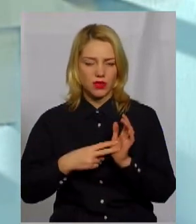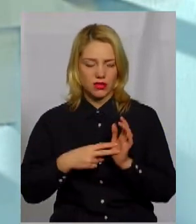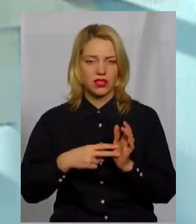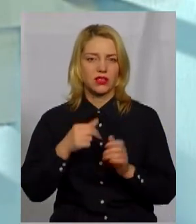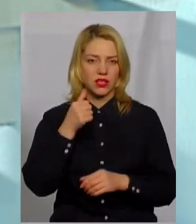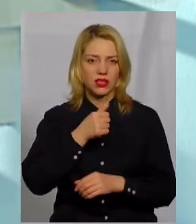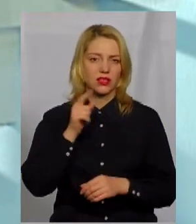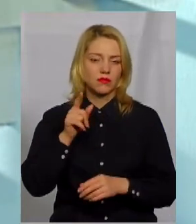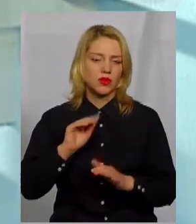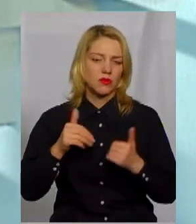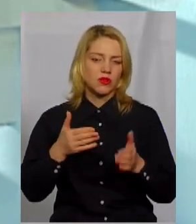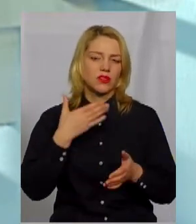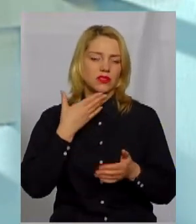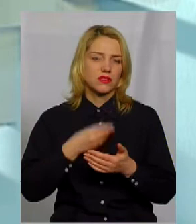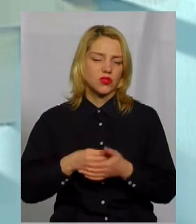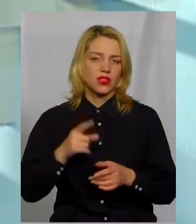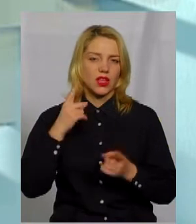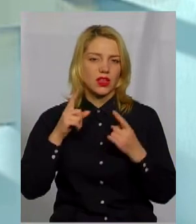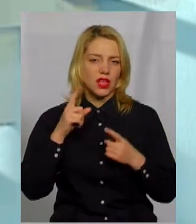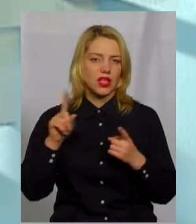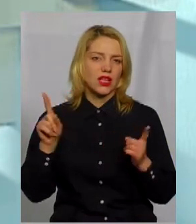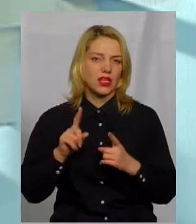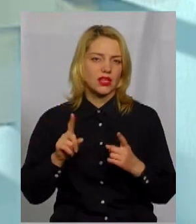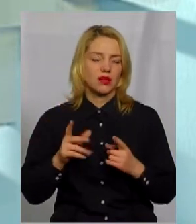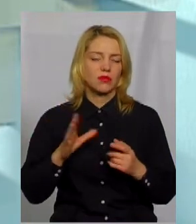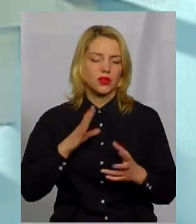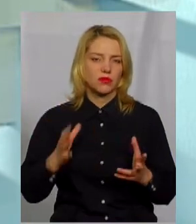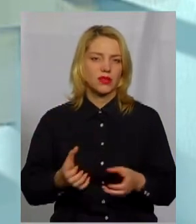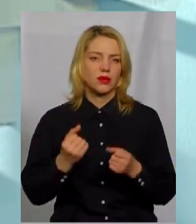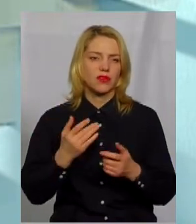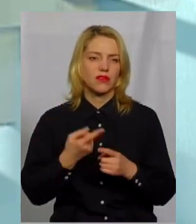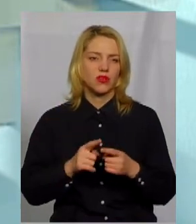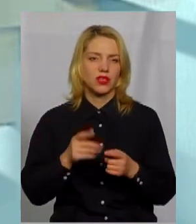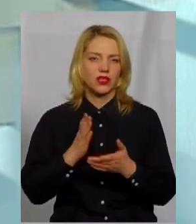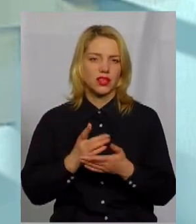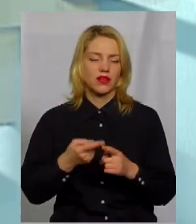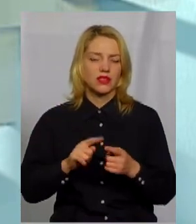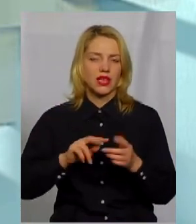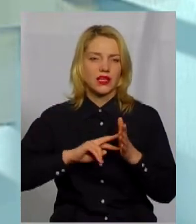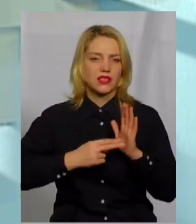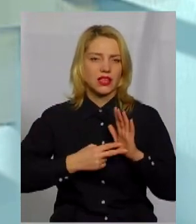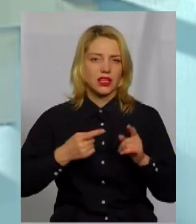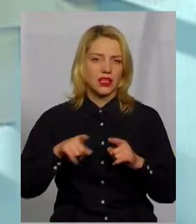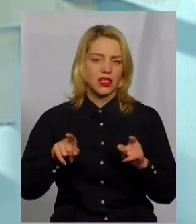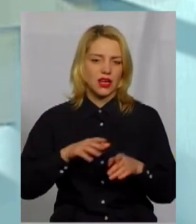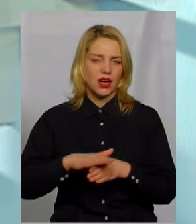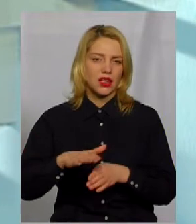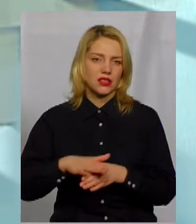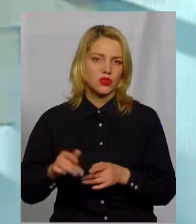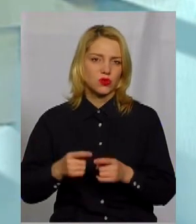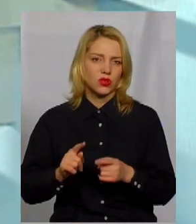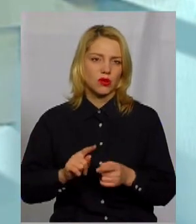свої ідеї, які дуже приємно, що були підтримані, і вони є в цій стратегії. Реалізуємо міжнародні